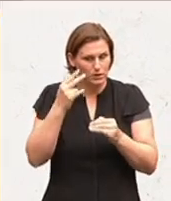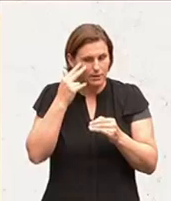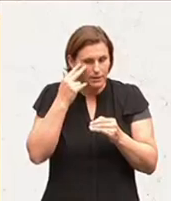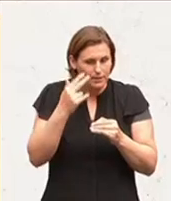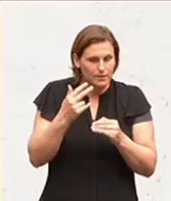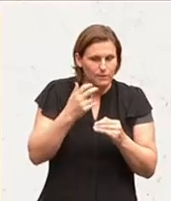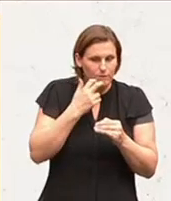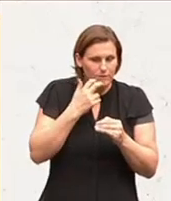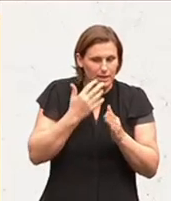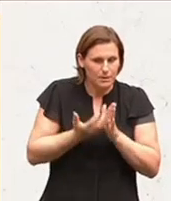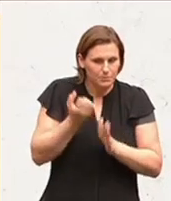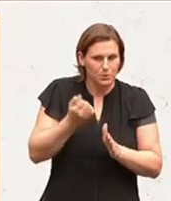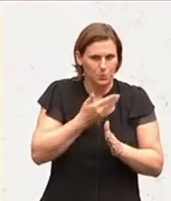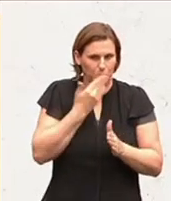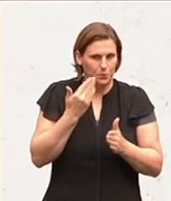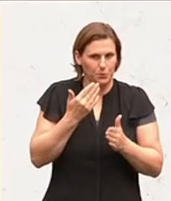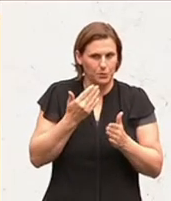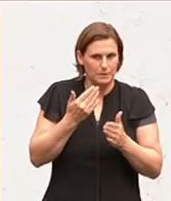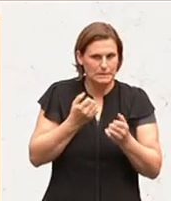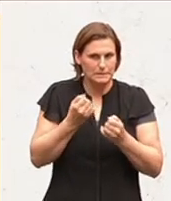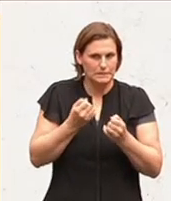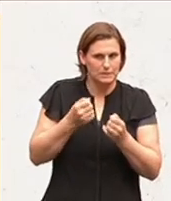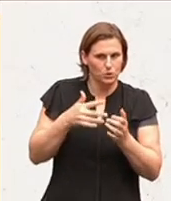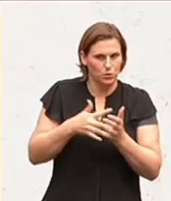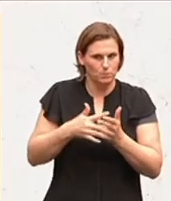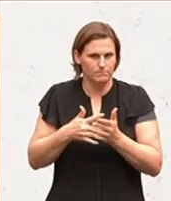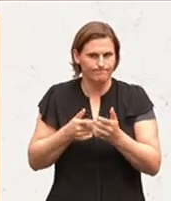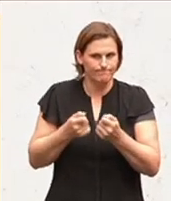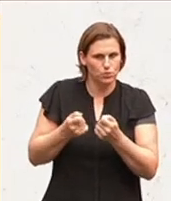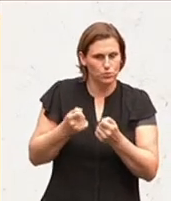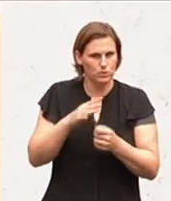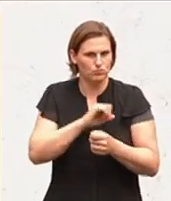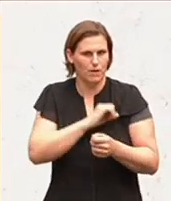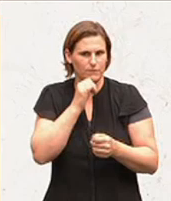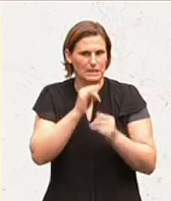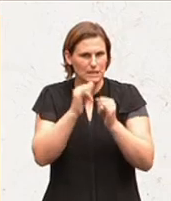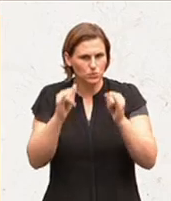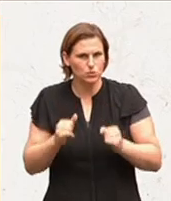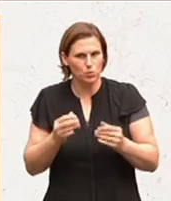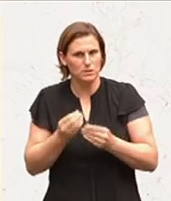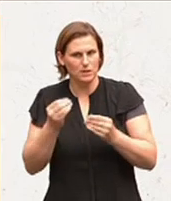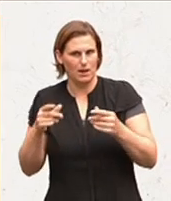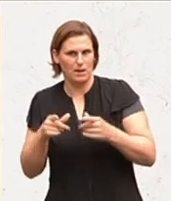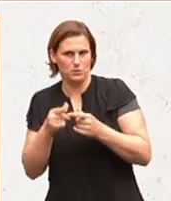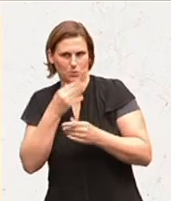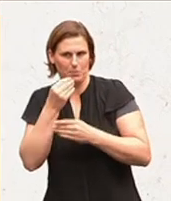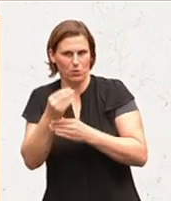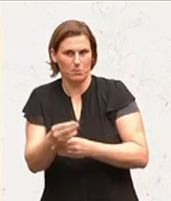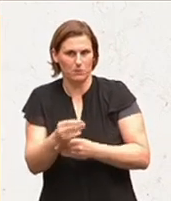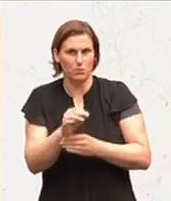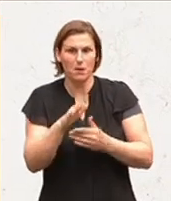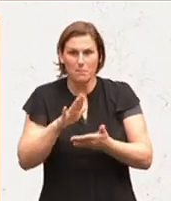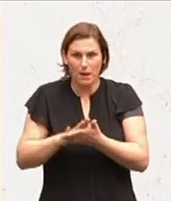im Auge, weil Sie es nicht kontrollieren können über Sachleistungen, weil Ihre ganzen Institutionen dort nicht zum Zug kommen, sondern weil es in der